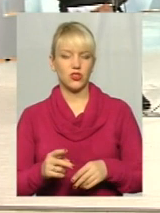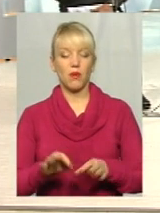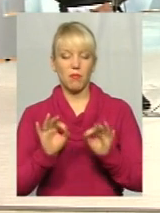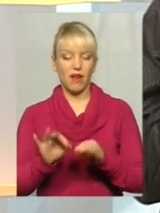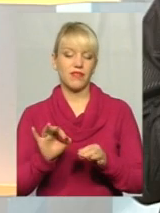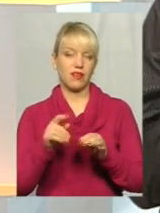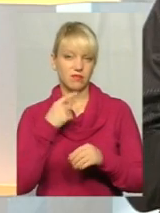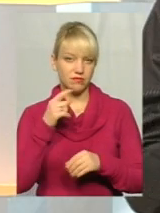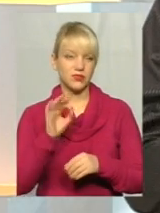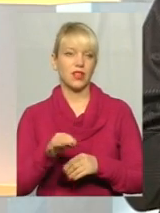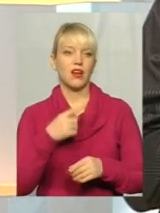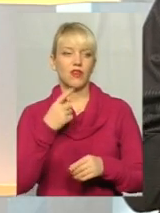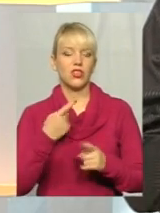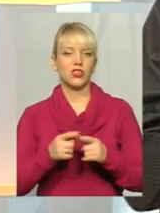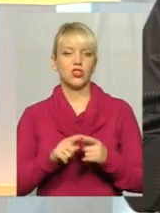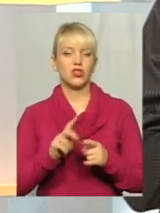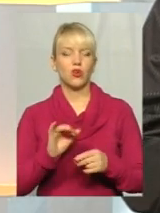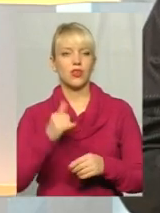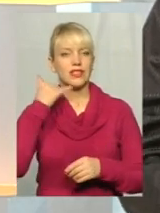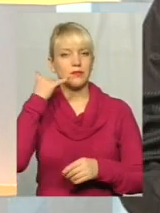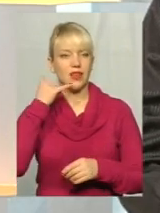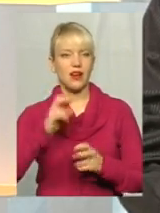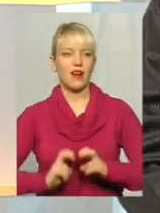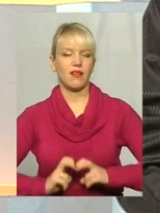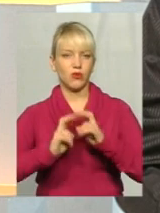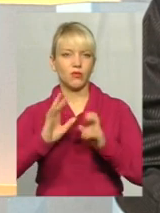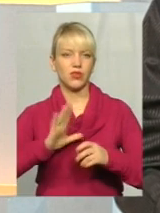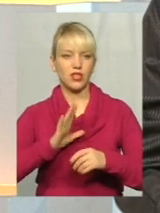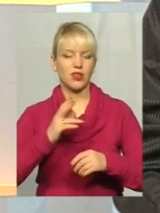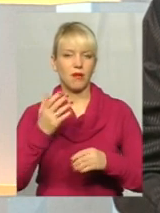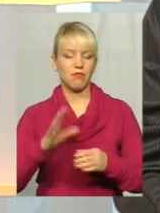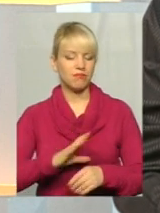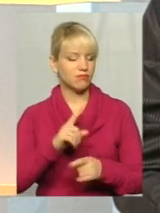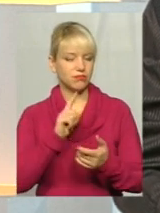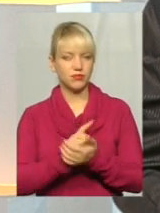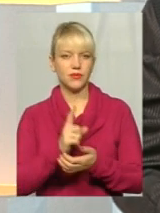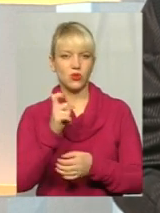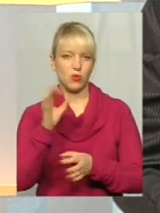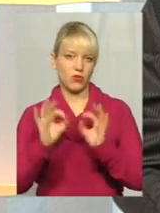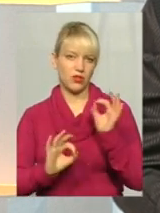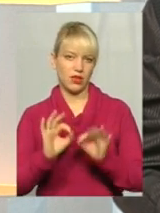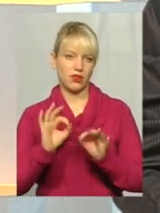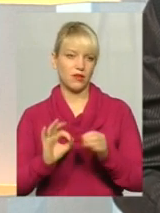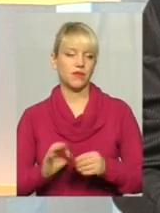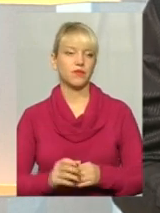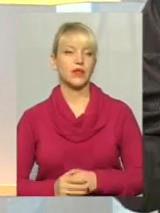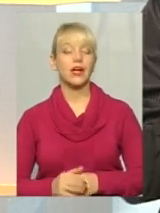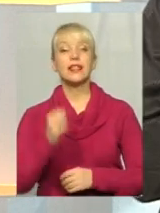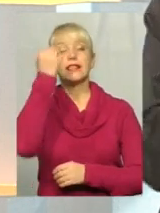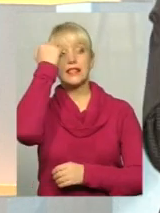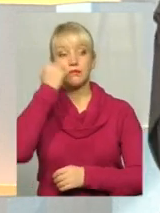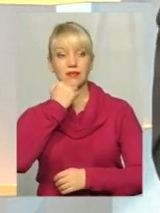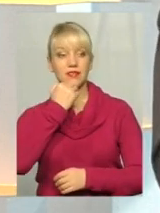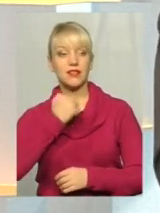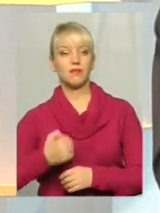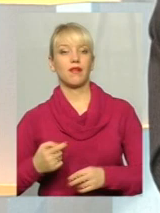сказали, що диспетчеризація ліфтів має бути 100%. У нас вона є. Я